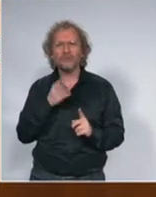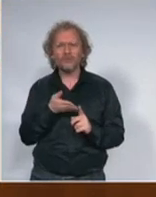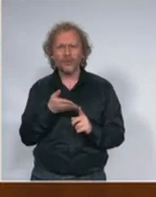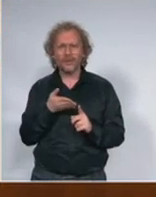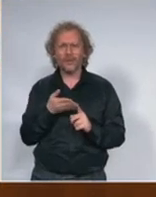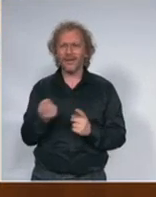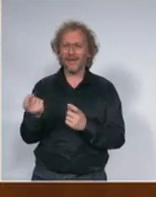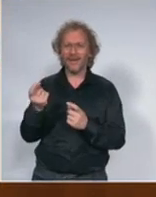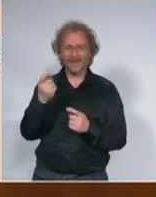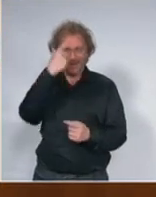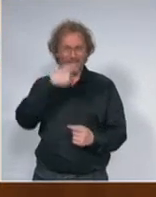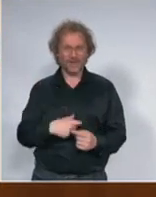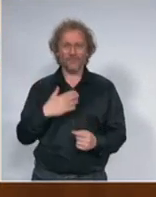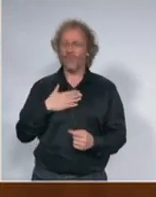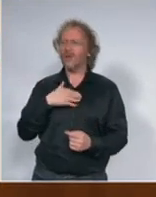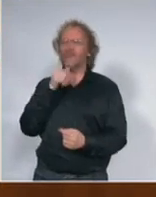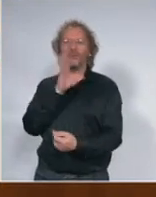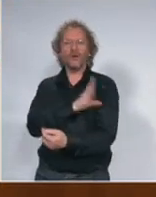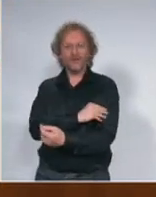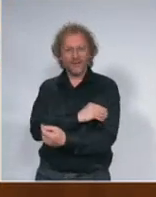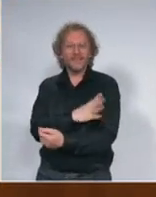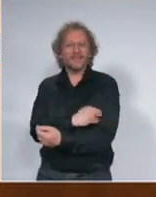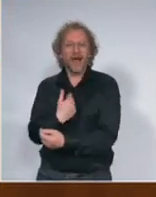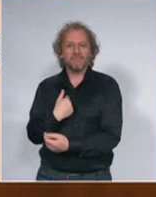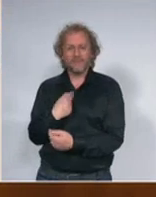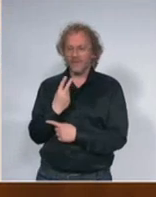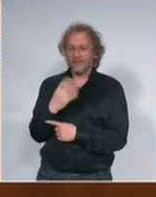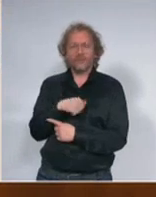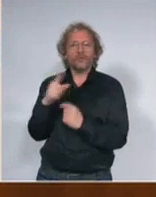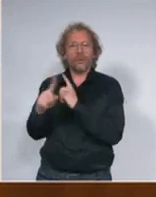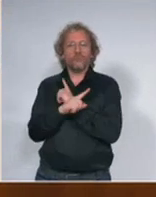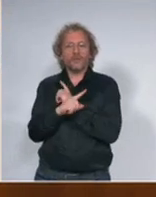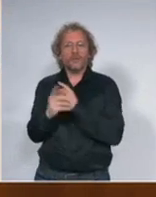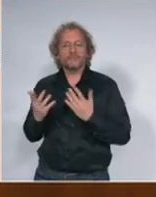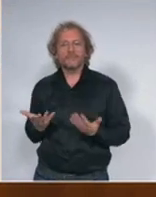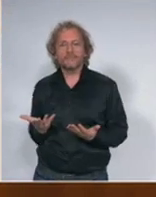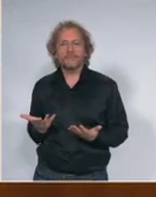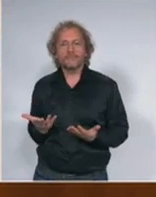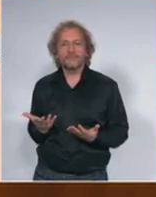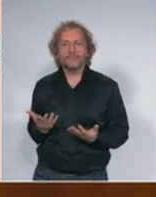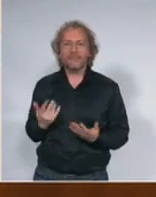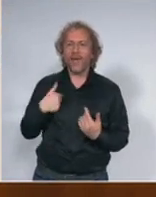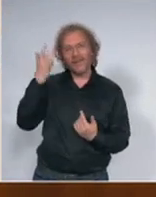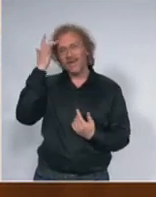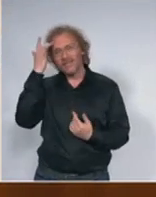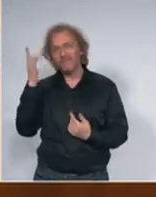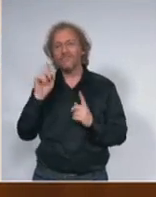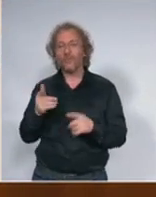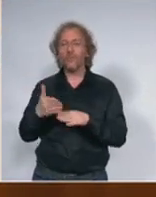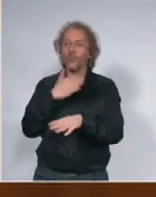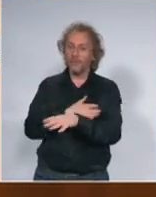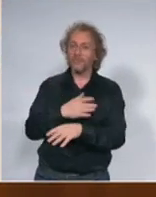mi često ne znamo ukoliko nam pacijent ne kaže od čega boluje a